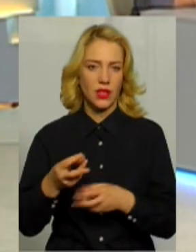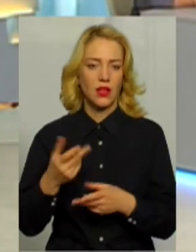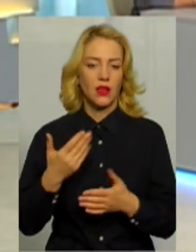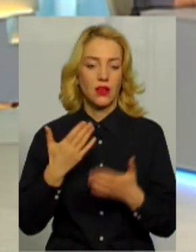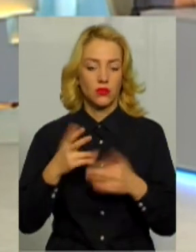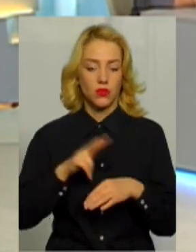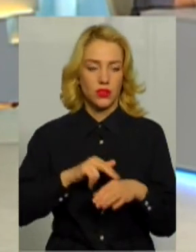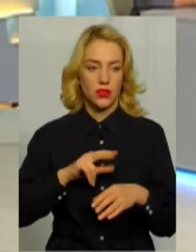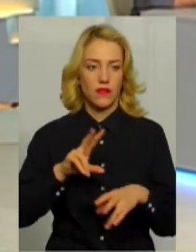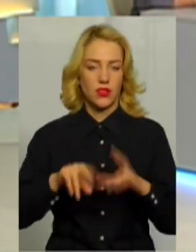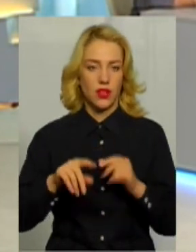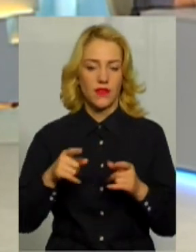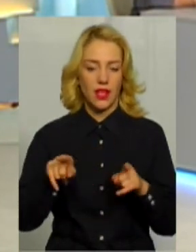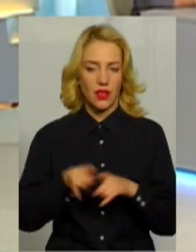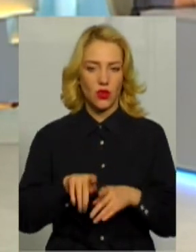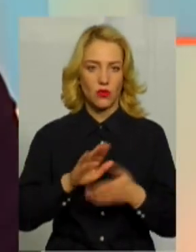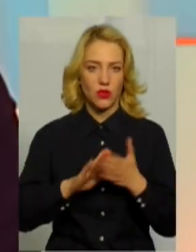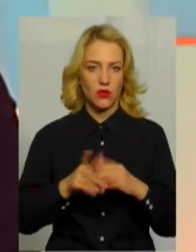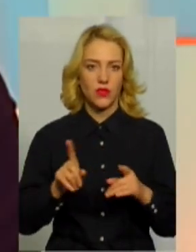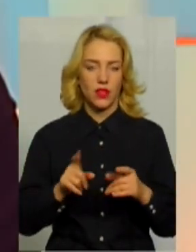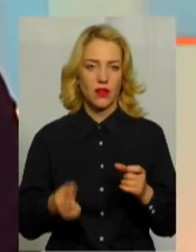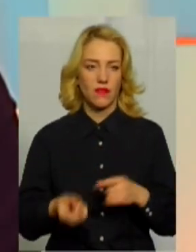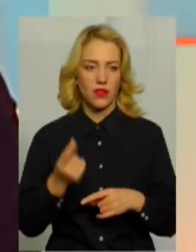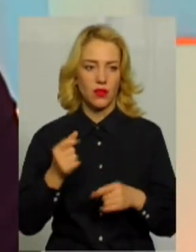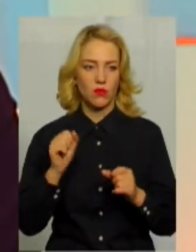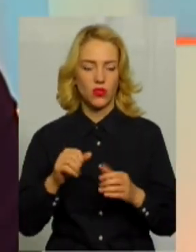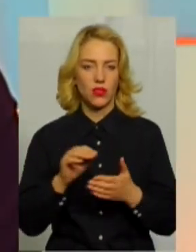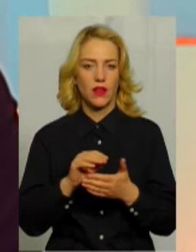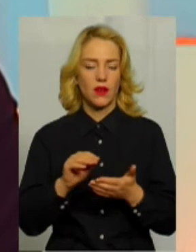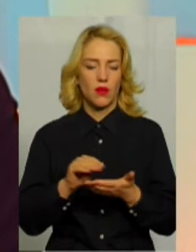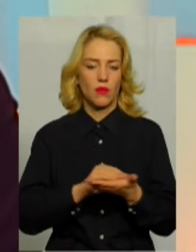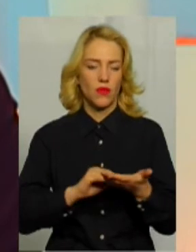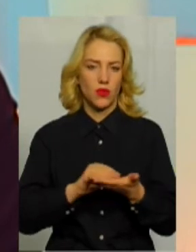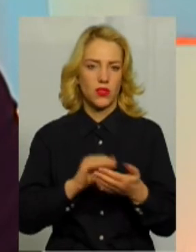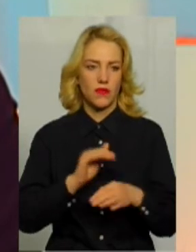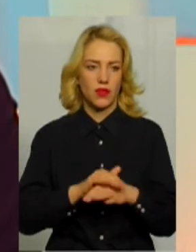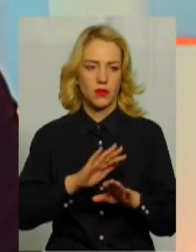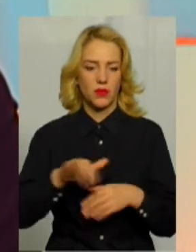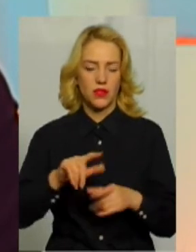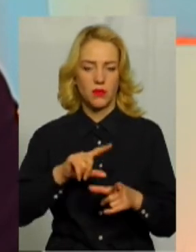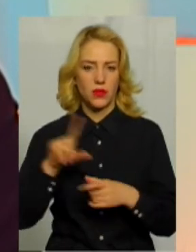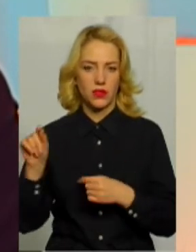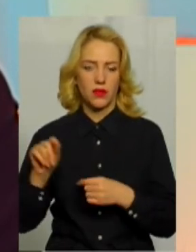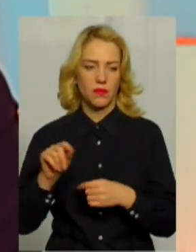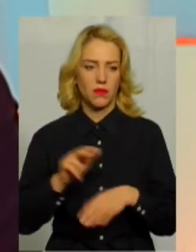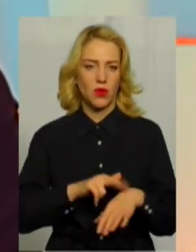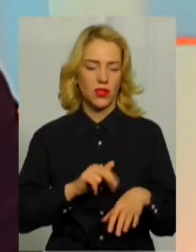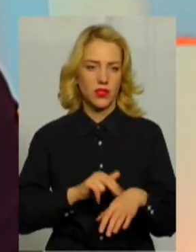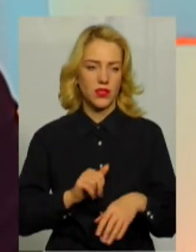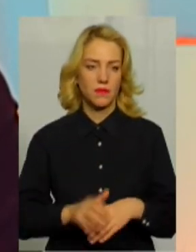обстановці, яка виникла, можуть, скажімо, факти повторитися після від'їзду працівників поліції.